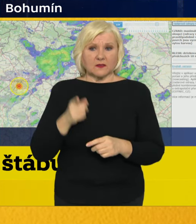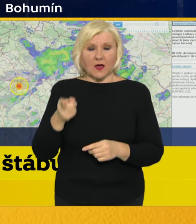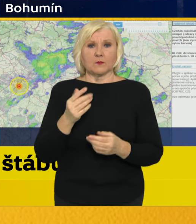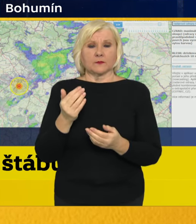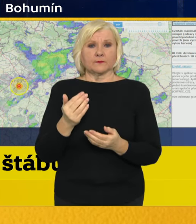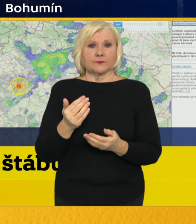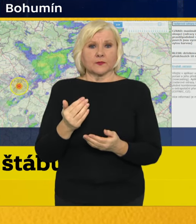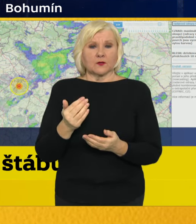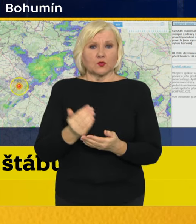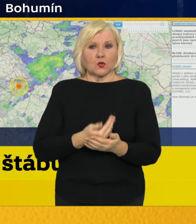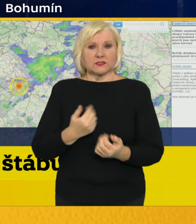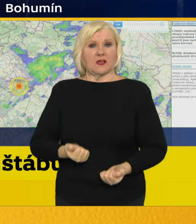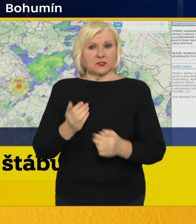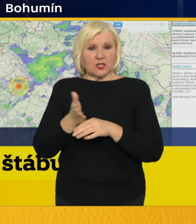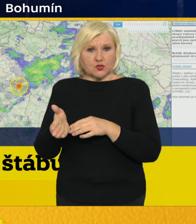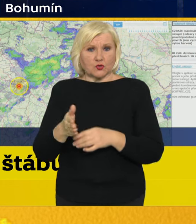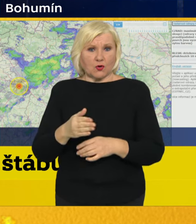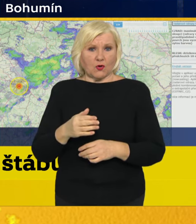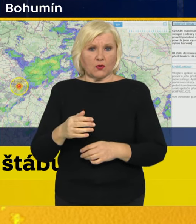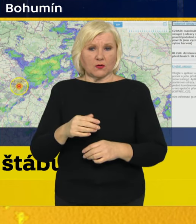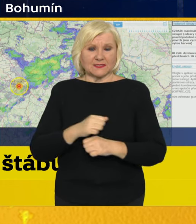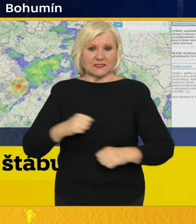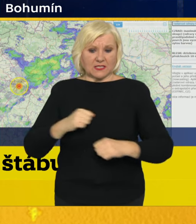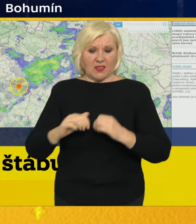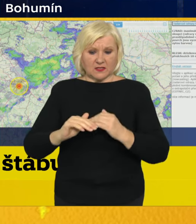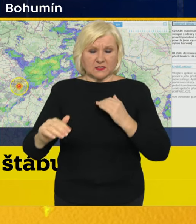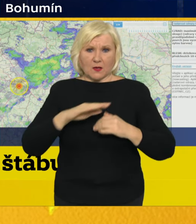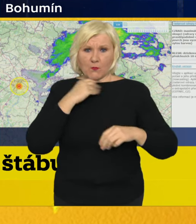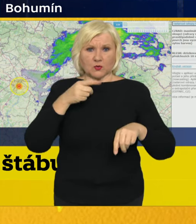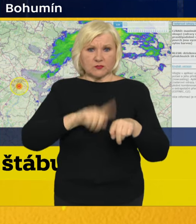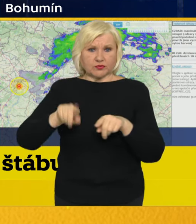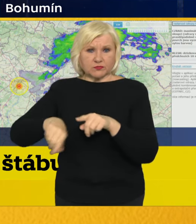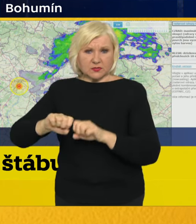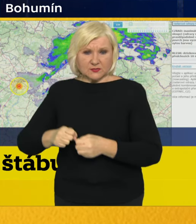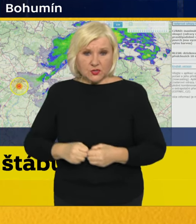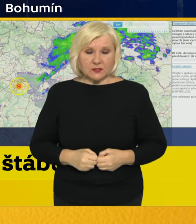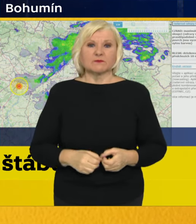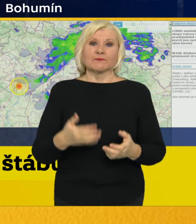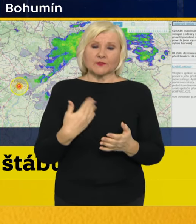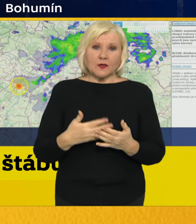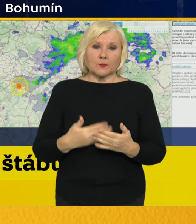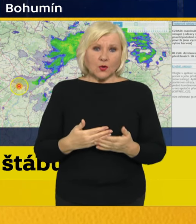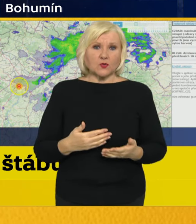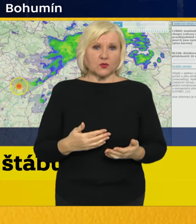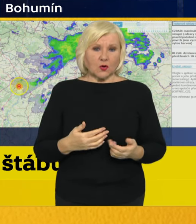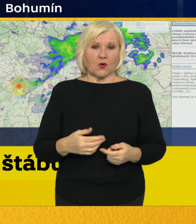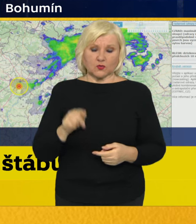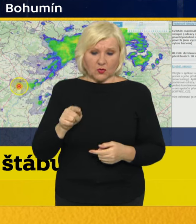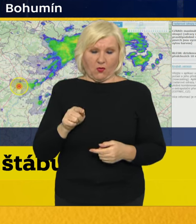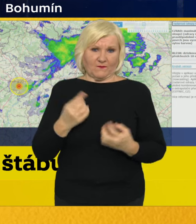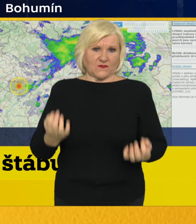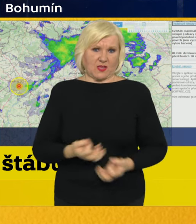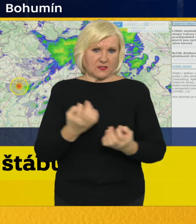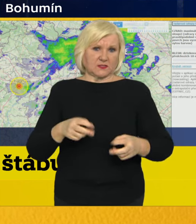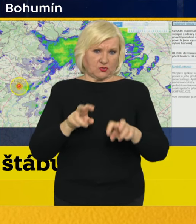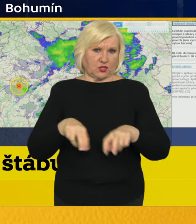komunikacích, protože jsou velmi rozbořeny. Myslím si, že to je něco, čemu jsme se velmi intenzivně věnovali právě